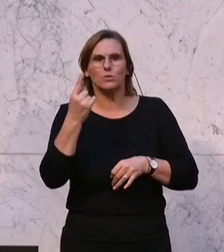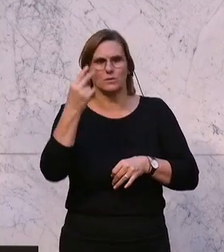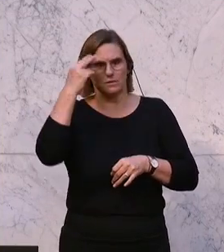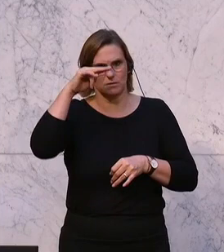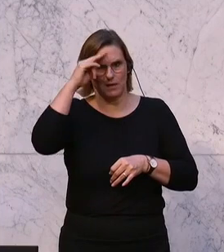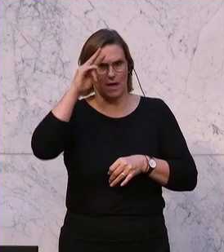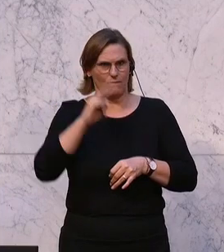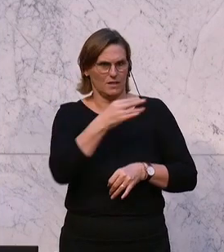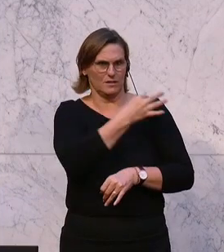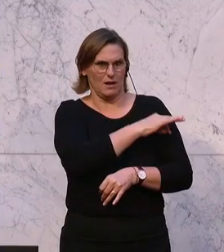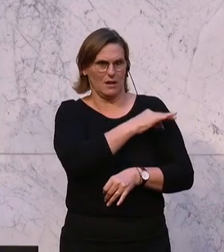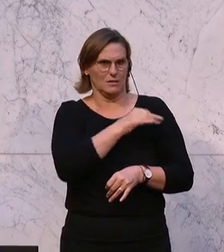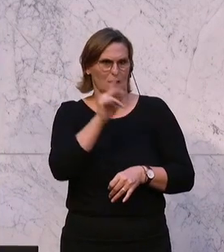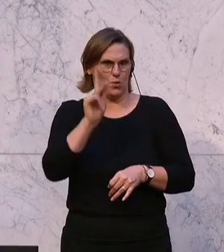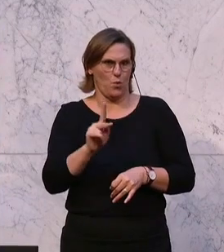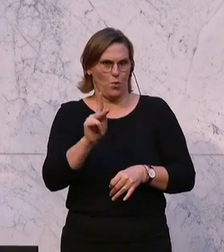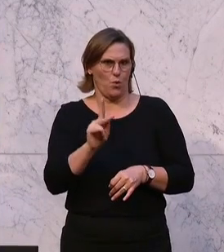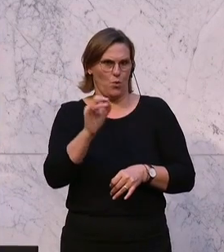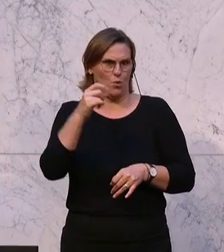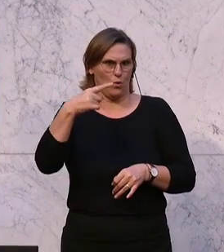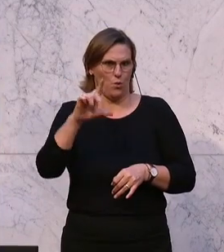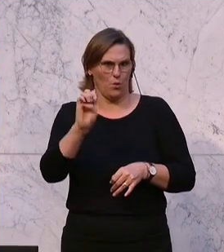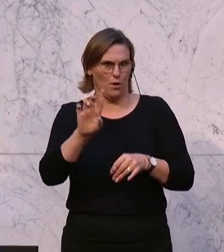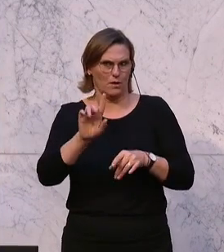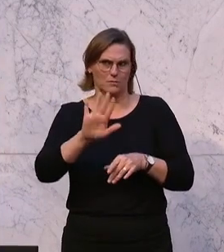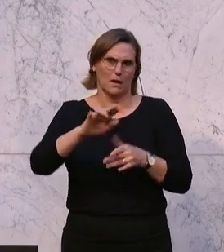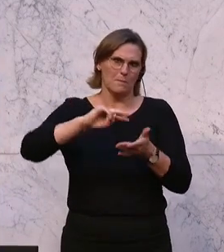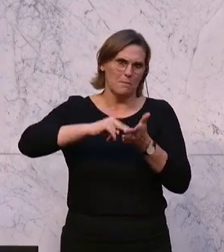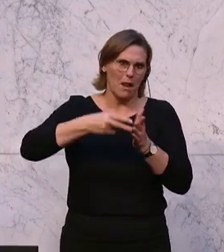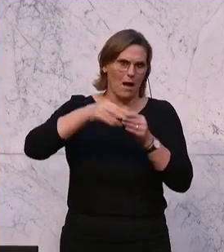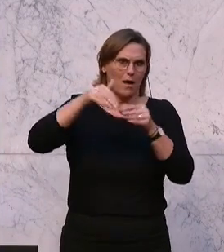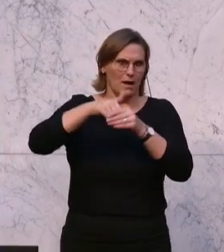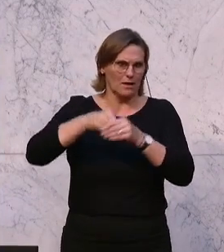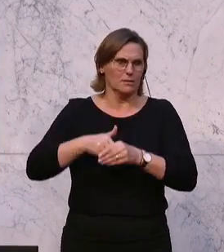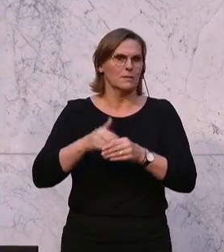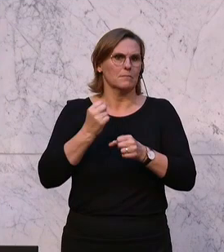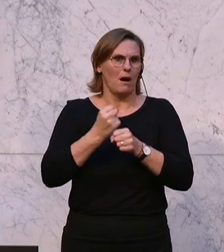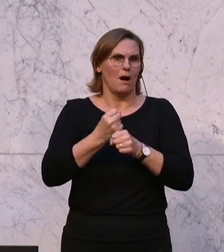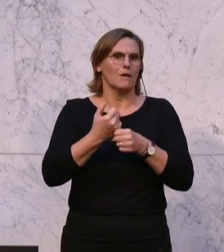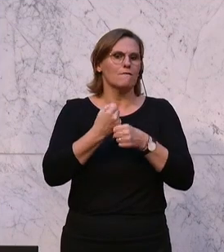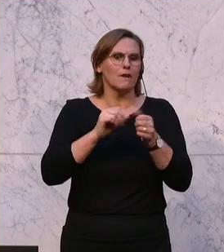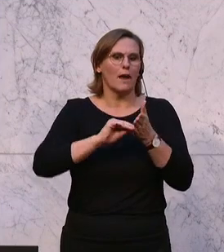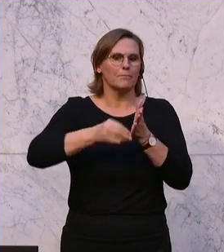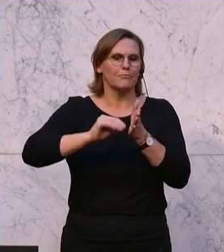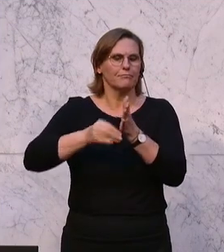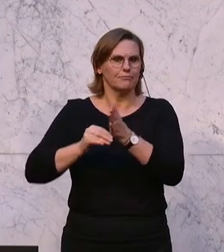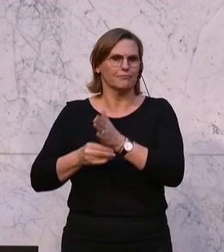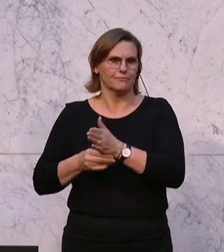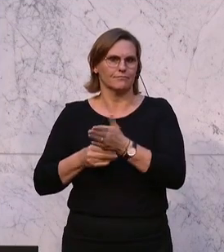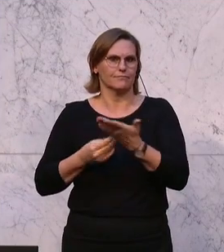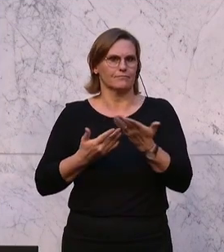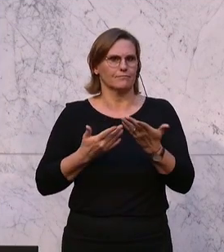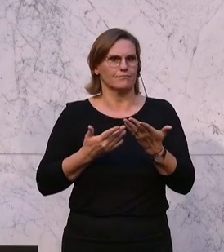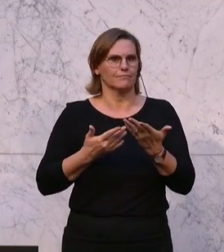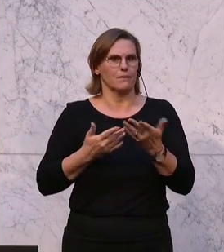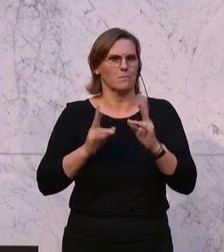Denn in seinem Ministerium werden diese Planposten dann auch fest freigegeben. Und da wird das auch alles